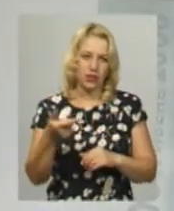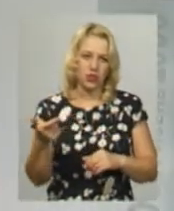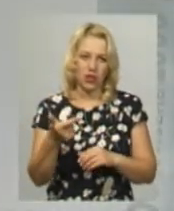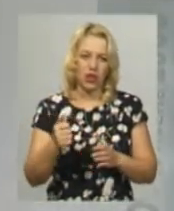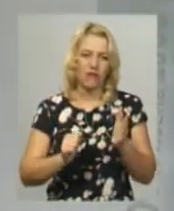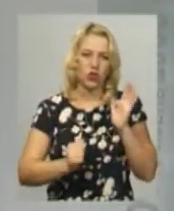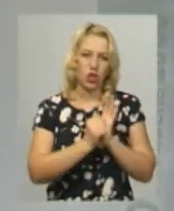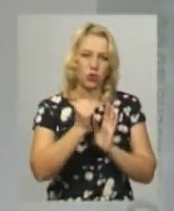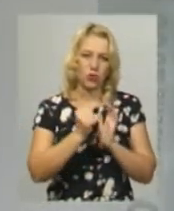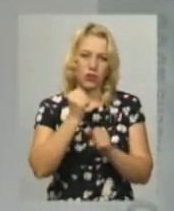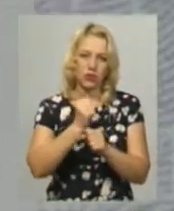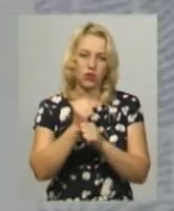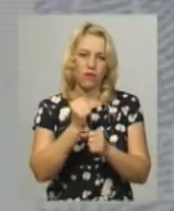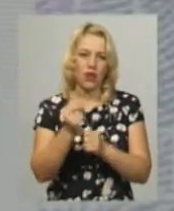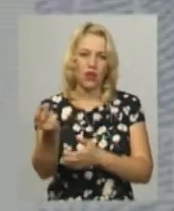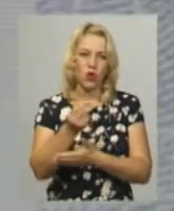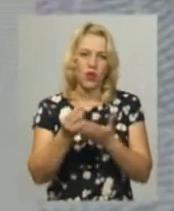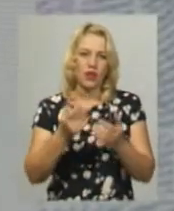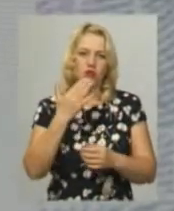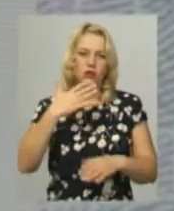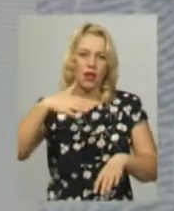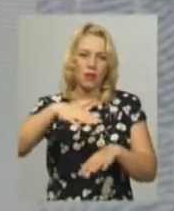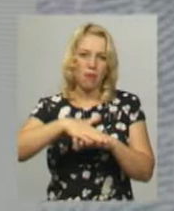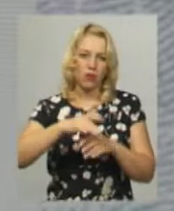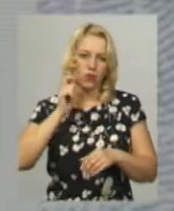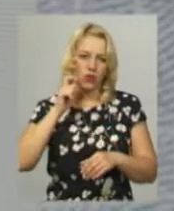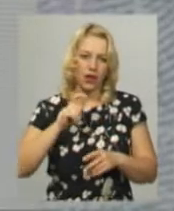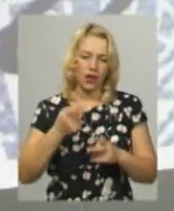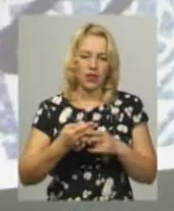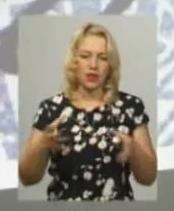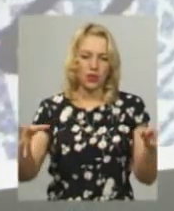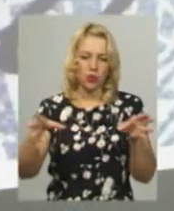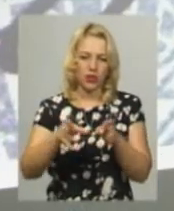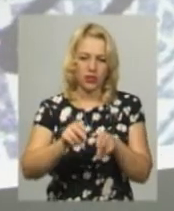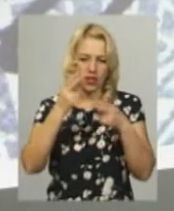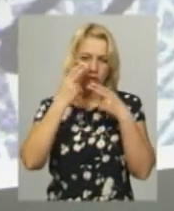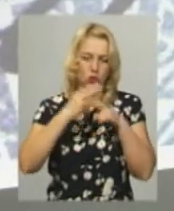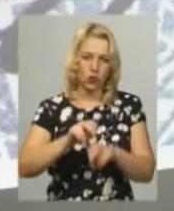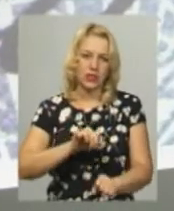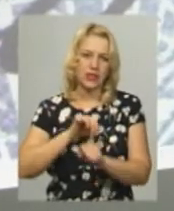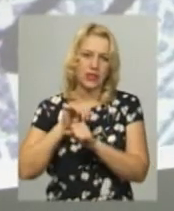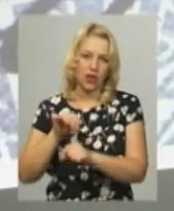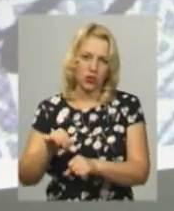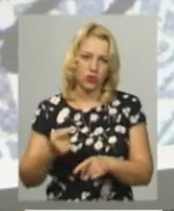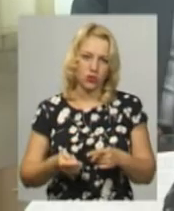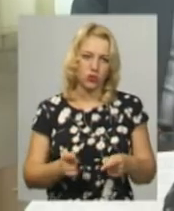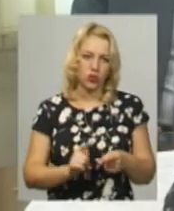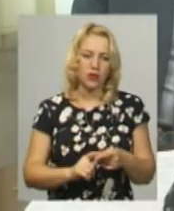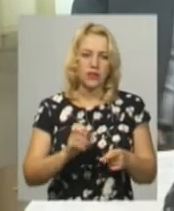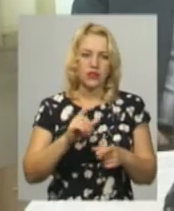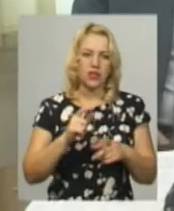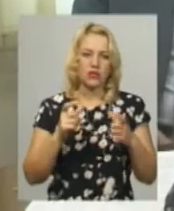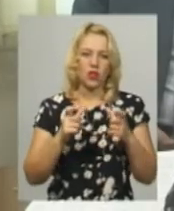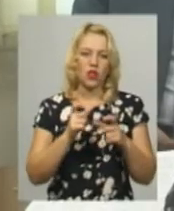працювали художники Нацбанку України, поєднуючи провідні технології дизайну та системи захисту. За словами начальника відділу готівкового